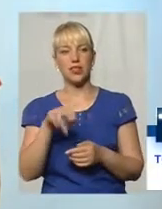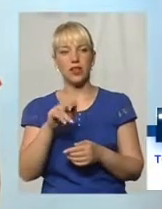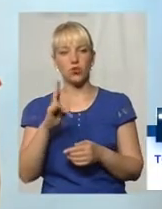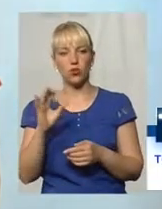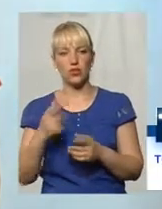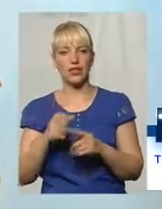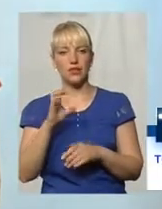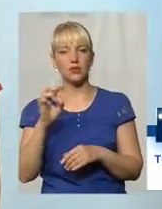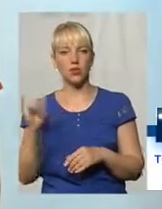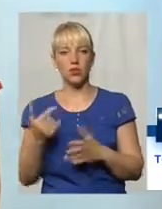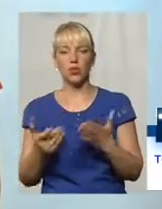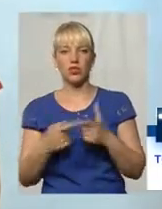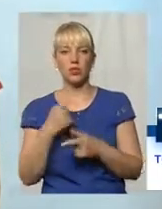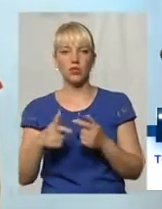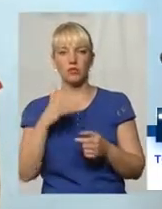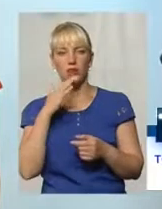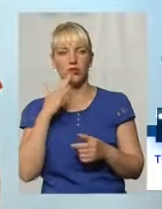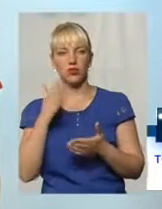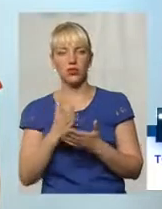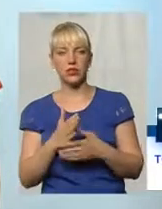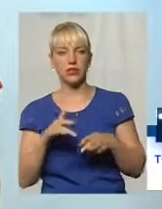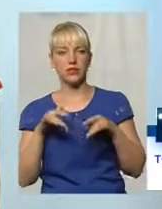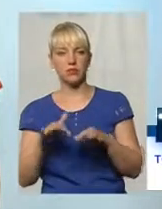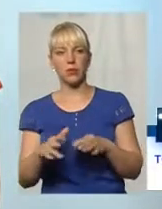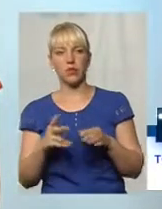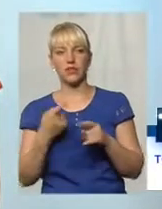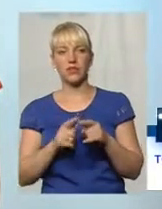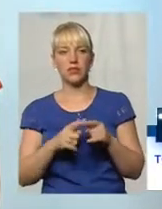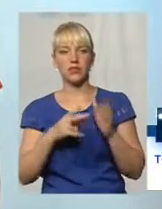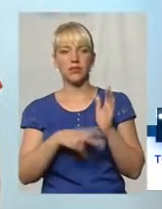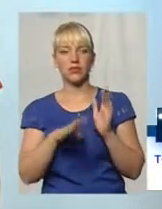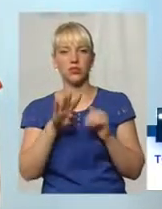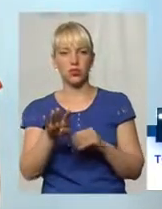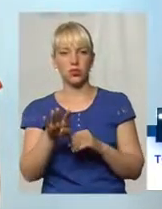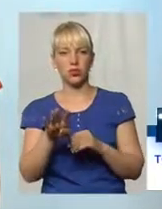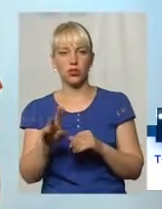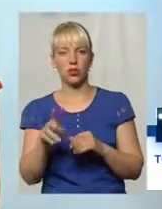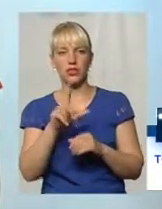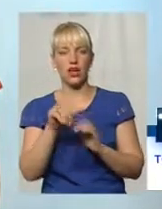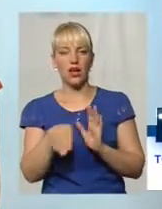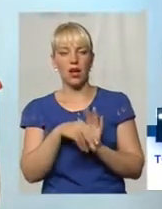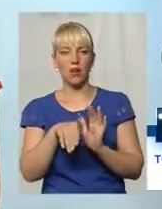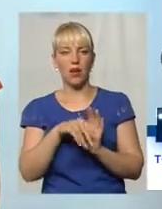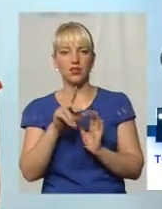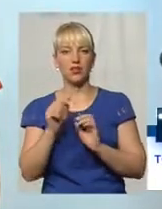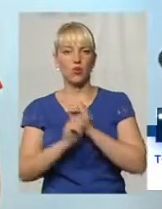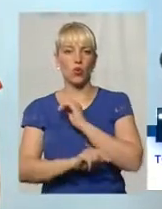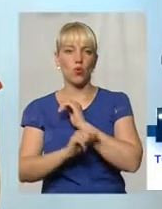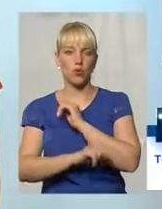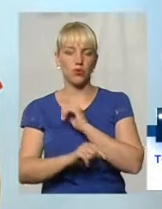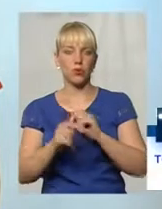багато справ з тих 74 за хабарництво і корупцію